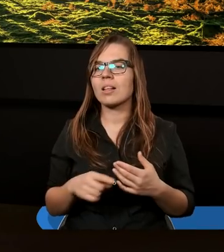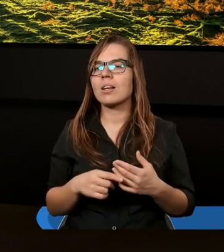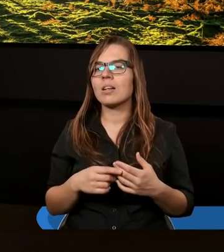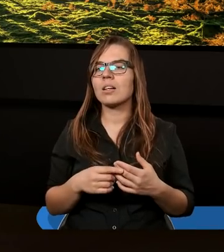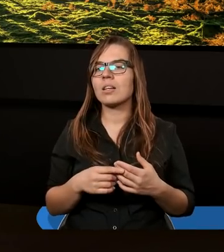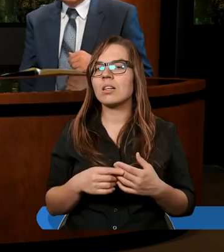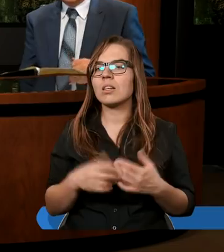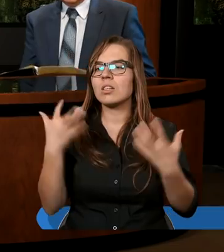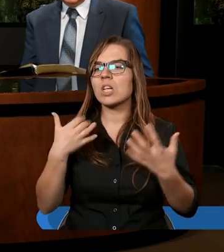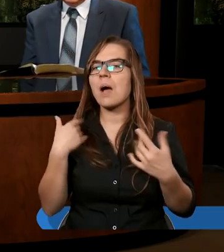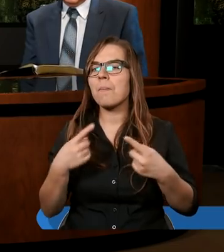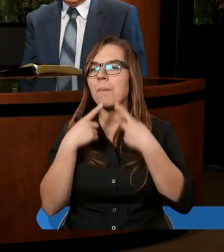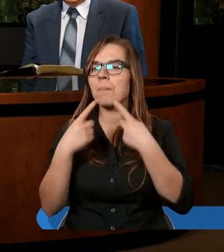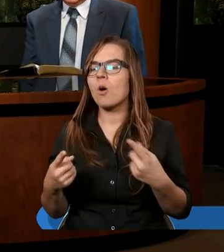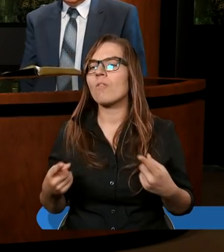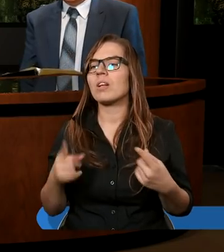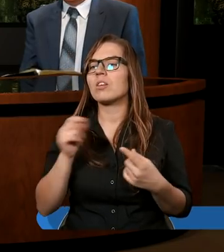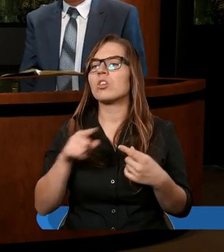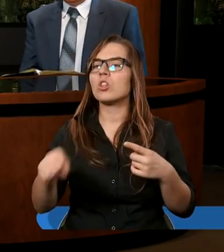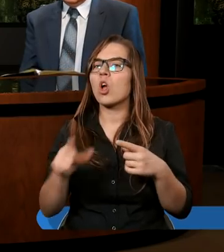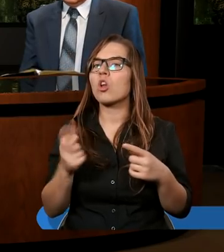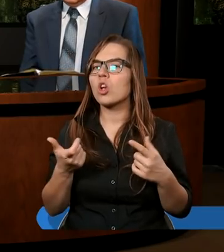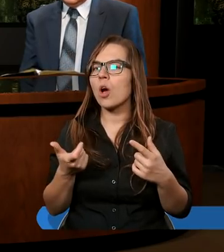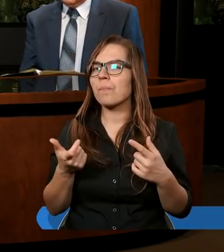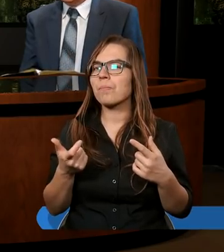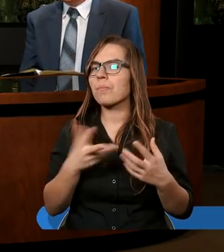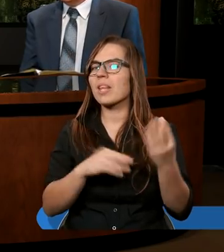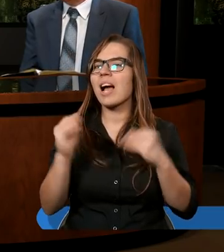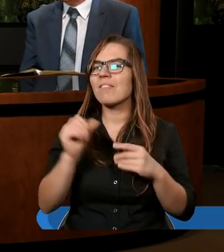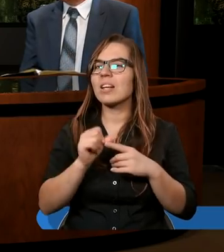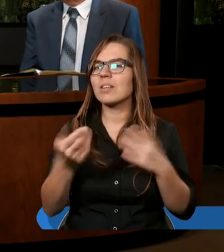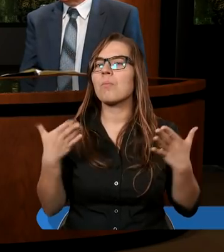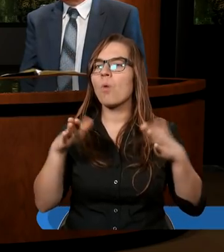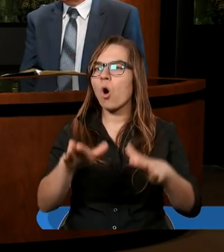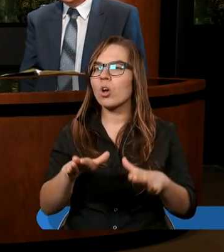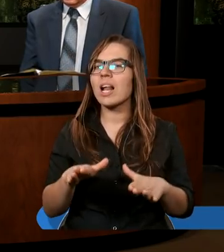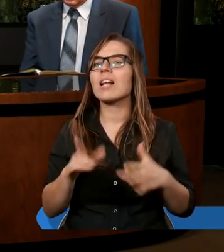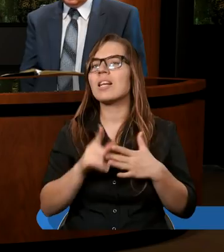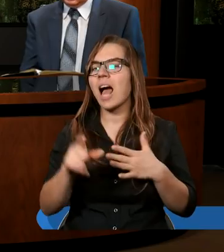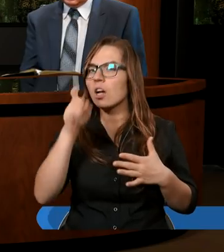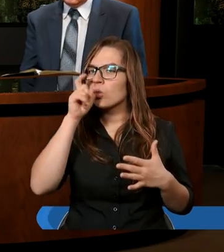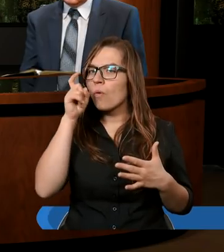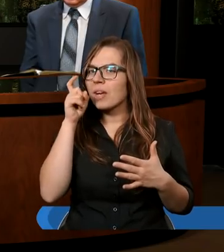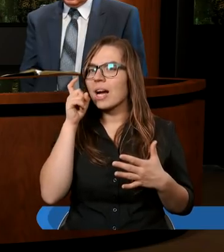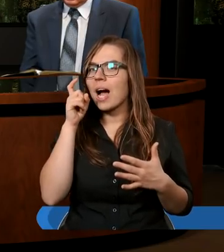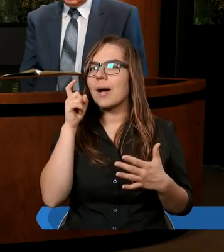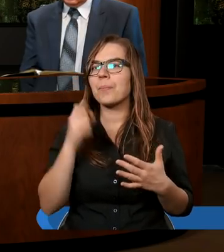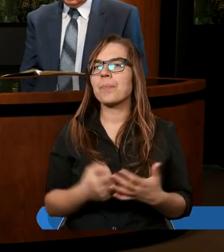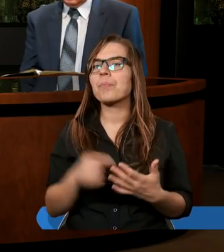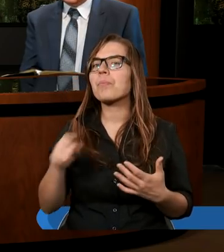Ja chciałbym powiedzieć, że to co największym jest błogosławieństwem dla człowieka